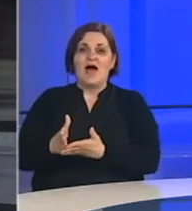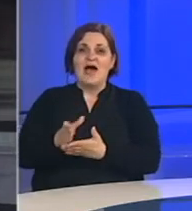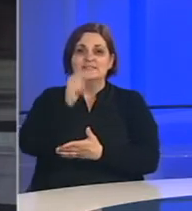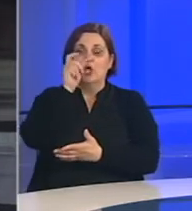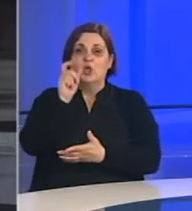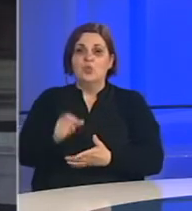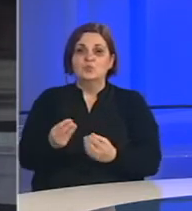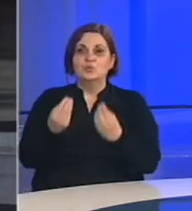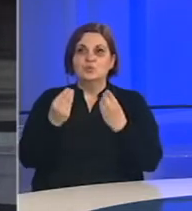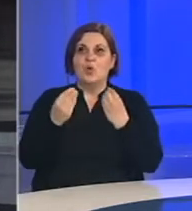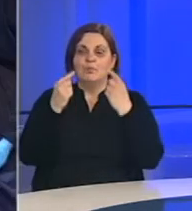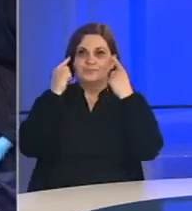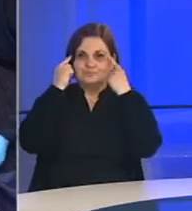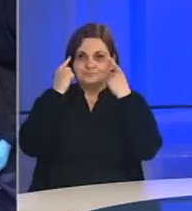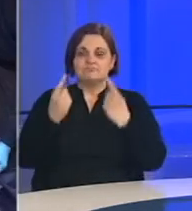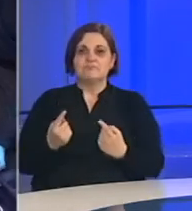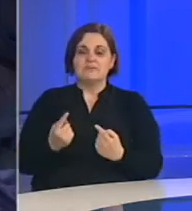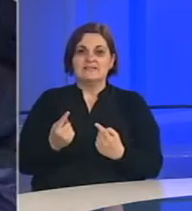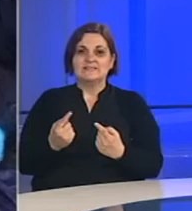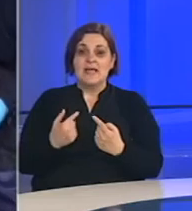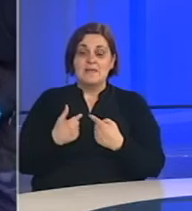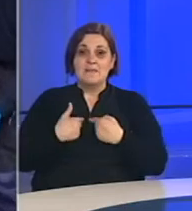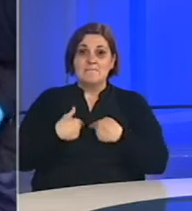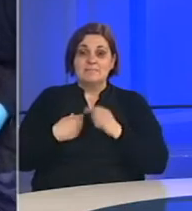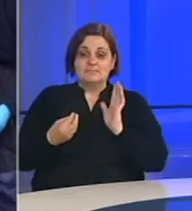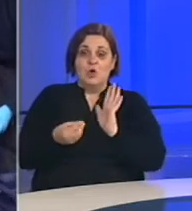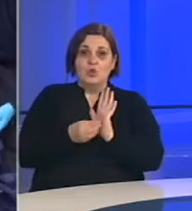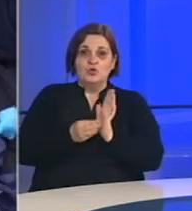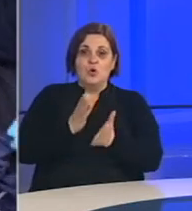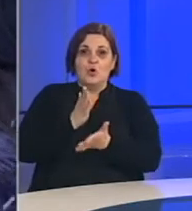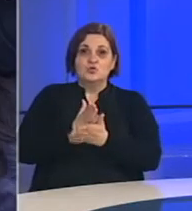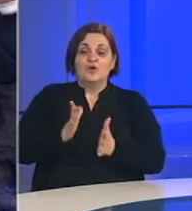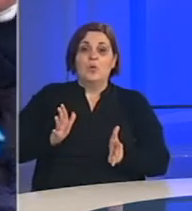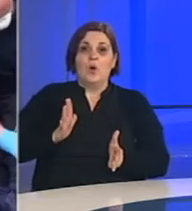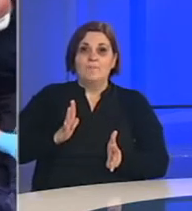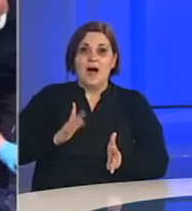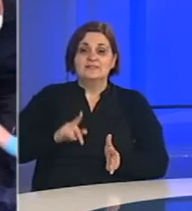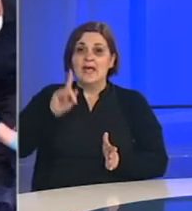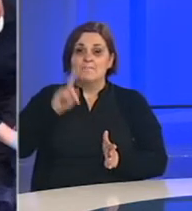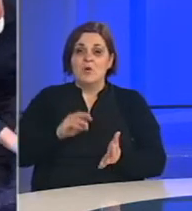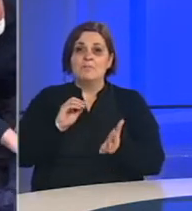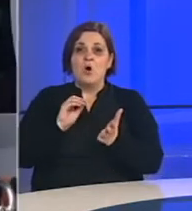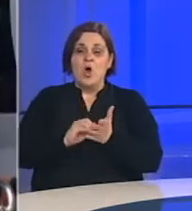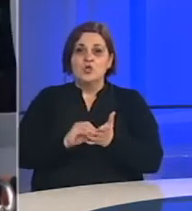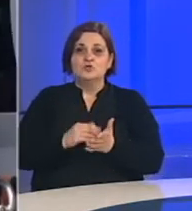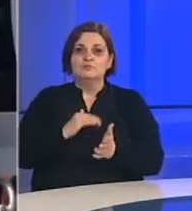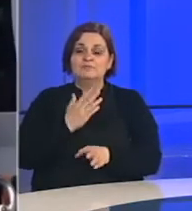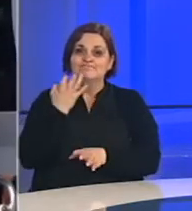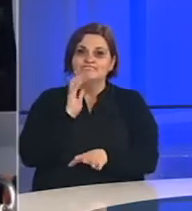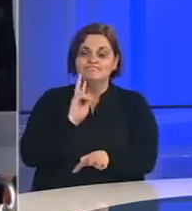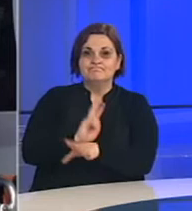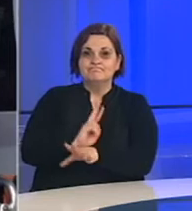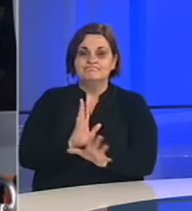ljudi dobro znaju da mi smo još uvijek u opasnosti, moramo još uvijek biti pažljivi